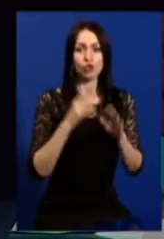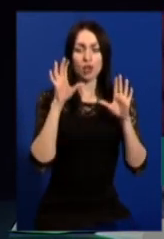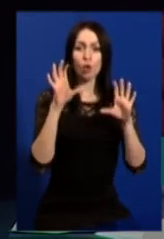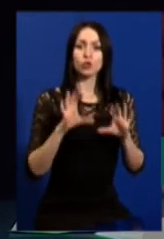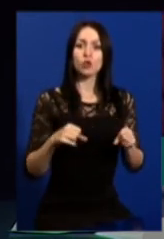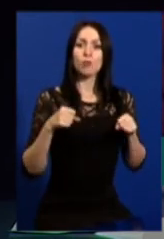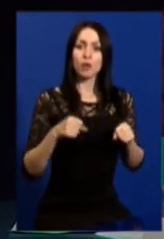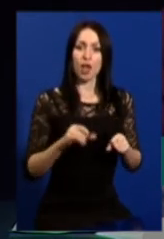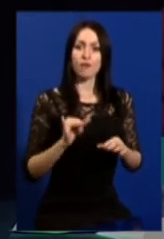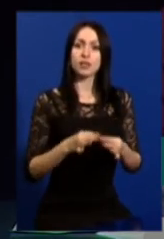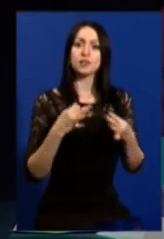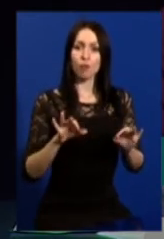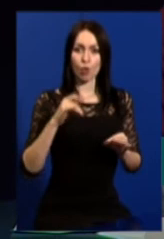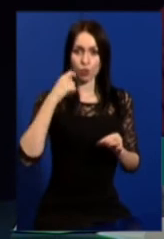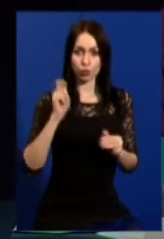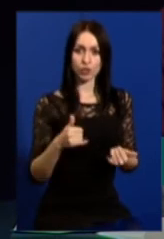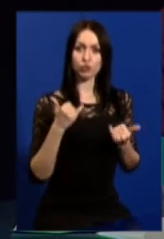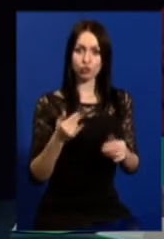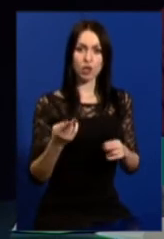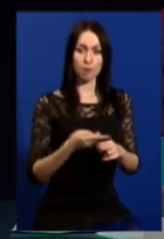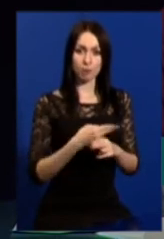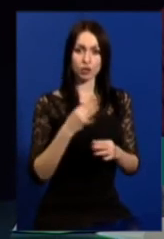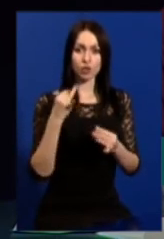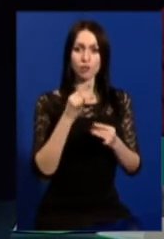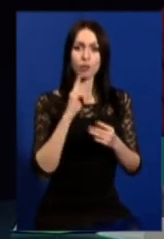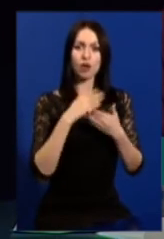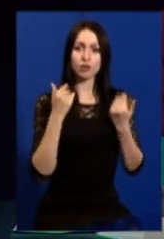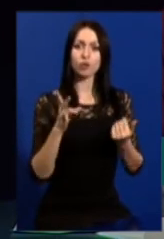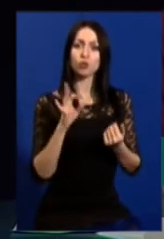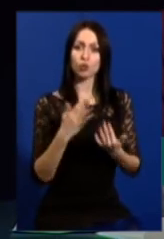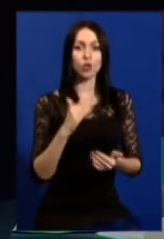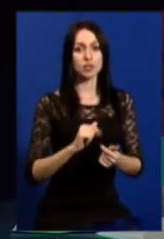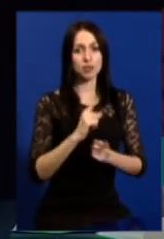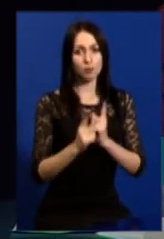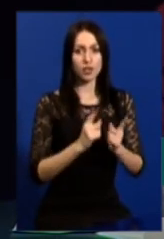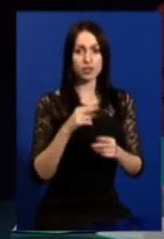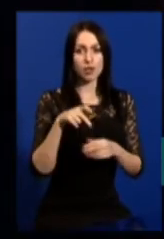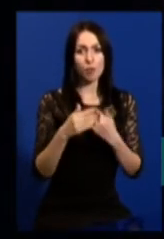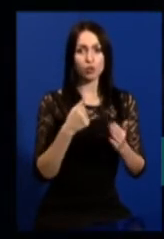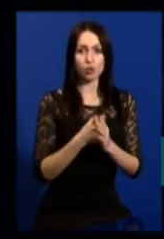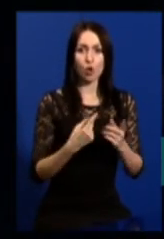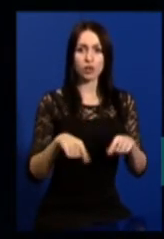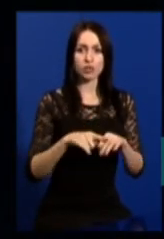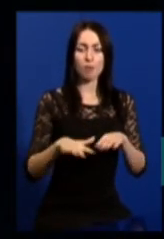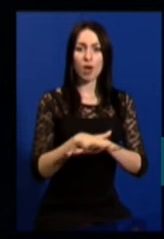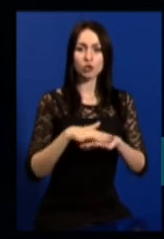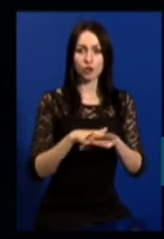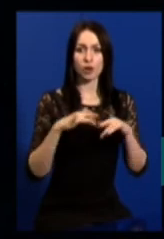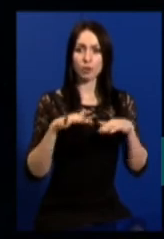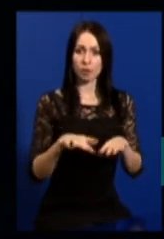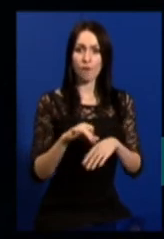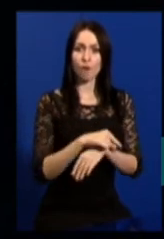і свобод українців. Зараз обмежень виговорити немає, але чи зміниться підхід до організації масових заходів